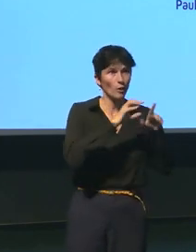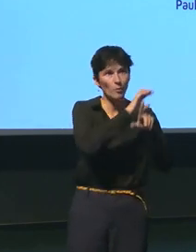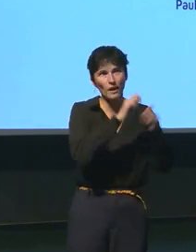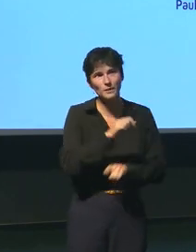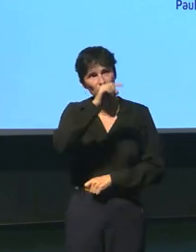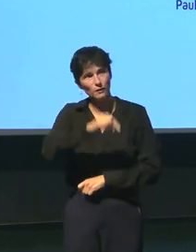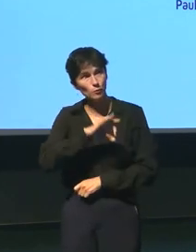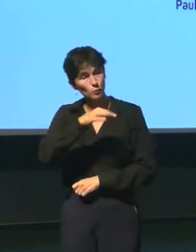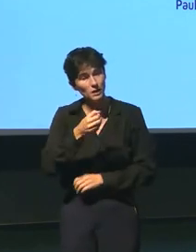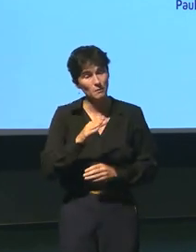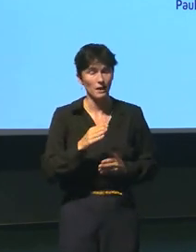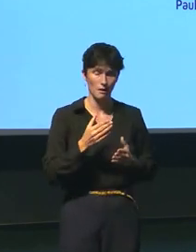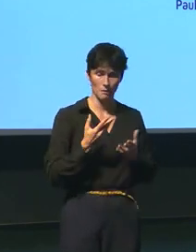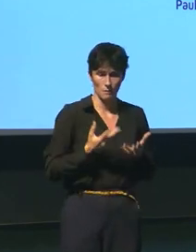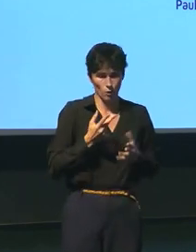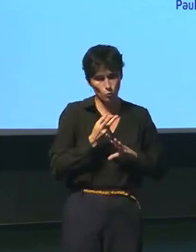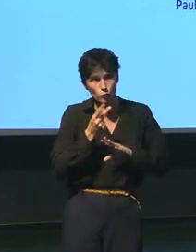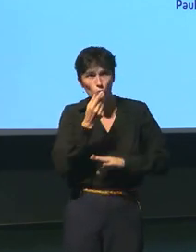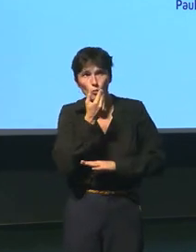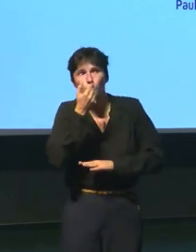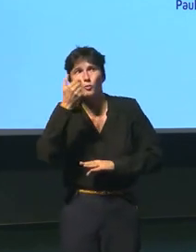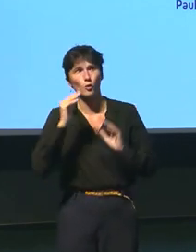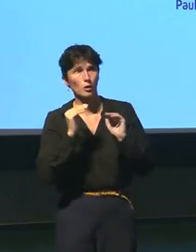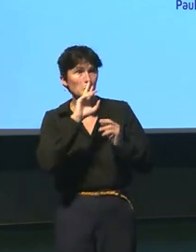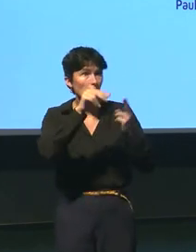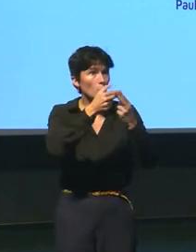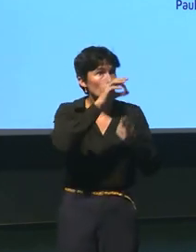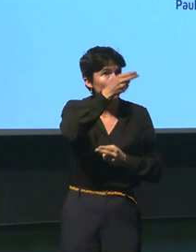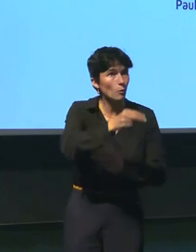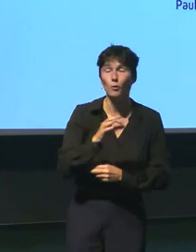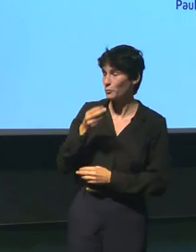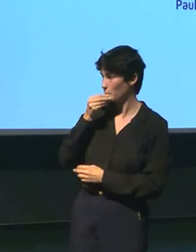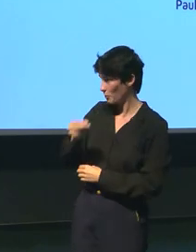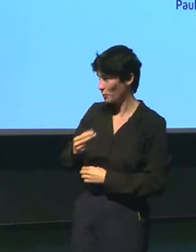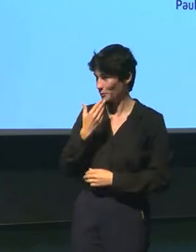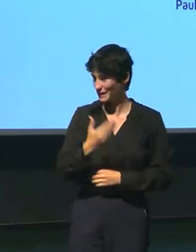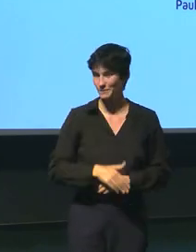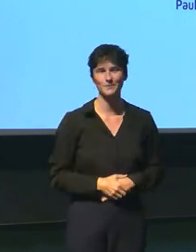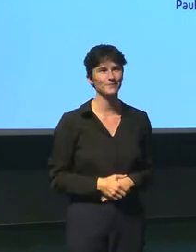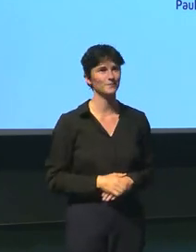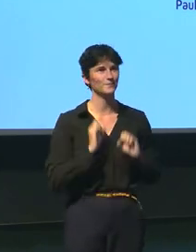on sait le faire de plus en plus je ne pas si je répondais à votre question sans le chine